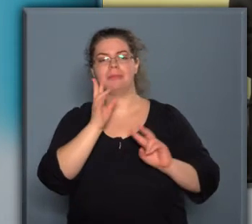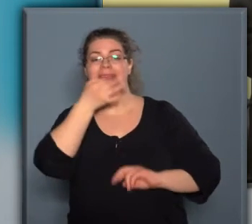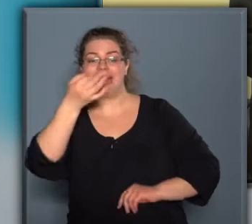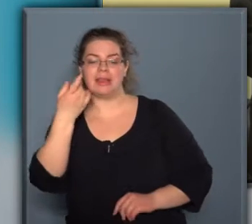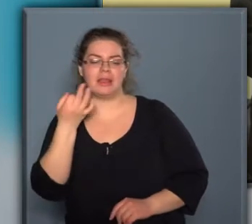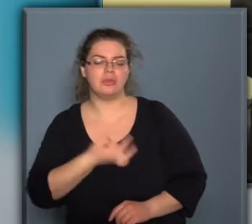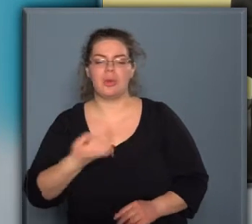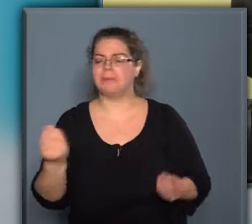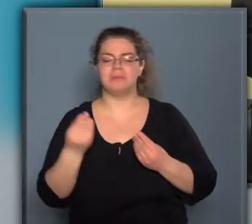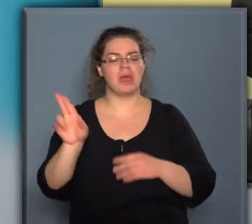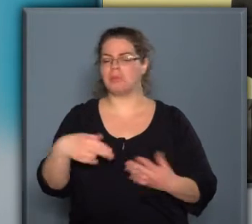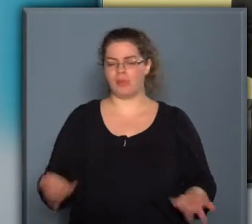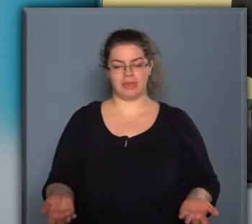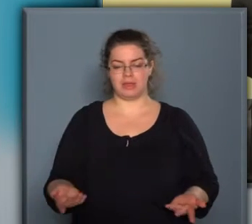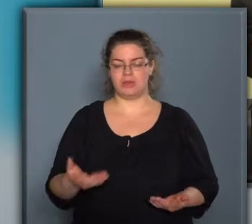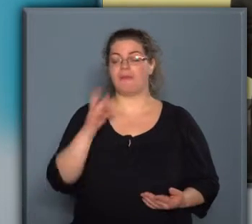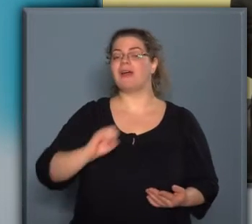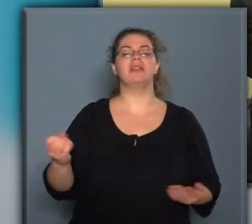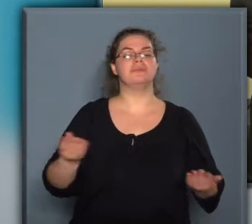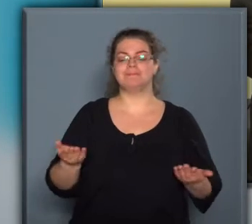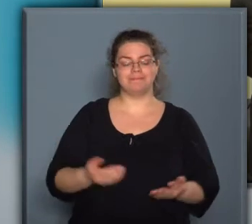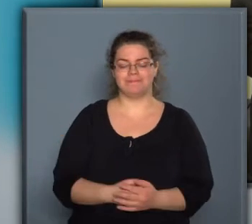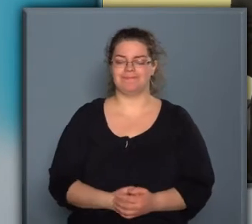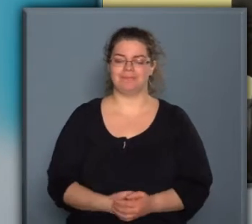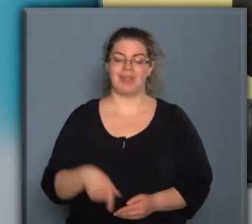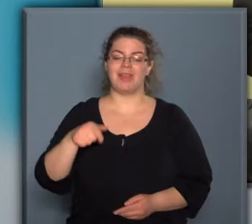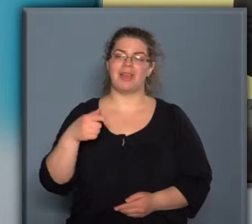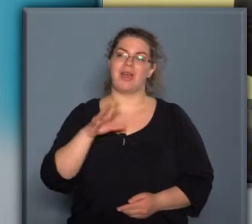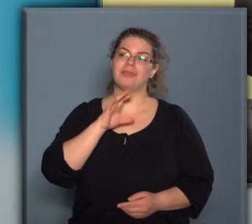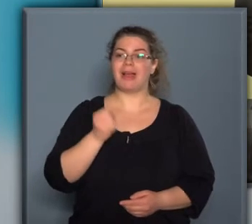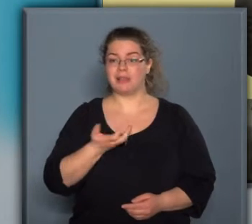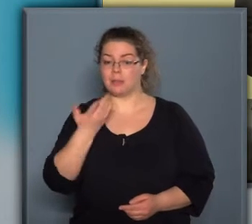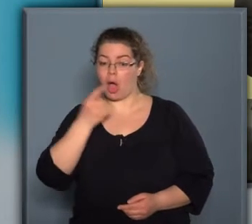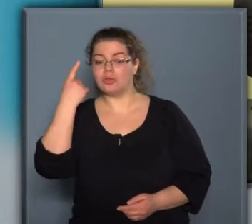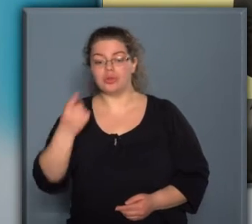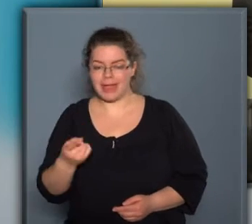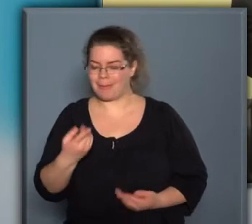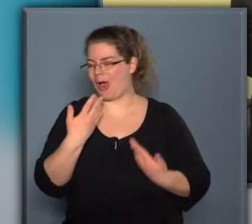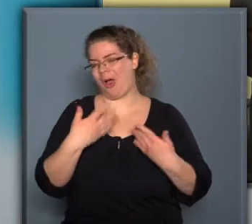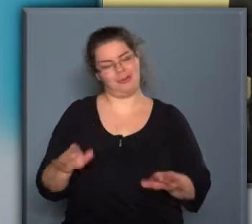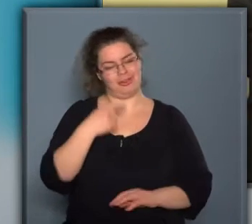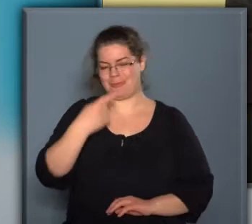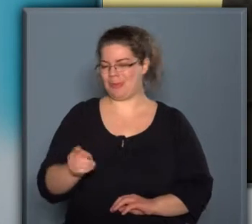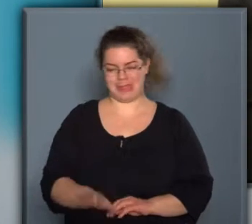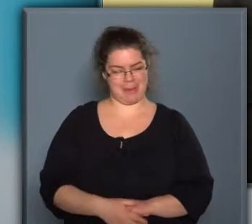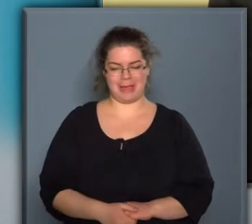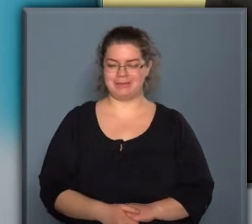megkérdezünk tőle, hogy mi is a művészet, mert azóta válasza, hogy azt válaszolnám, hogyha tudnám, se mondanám meg.